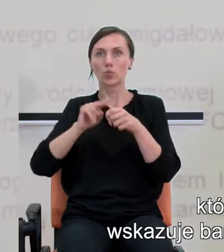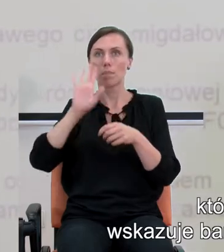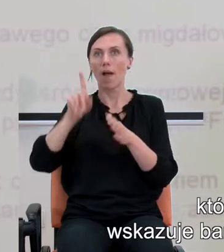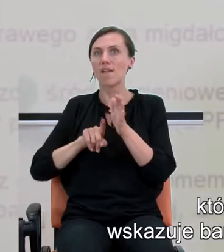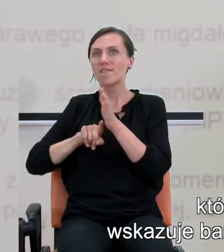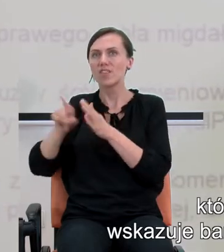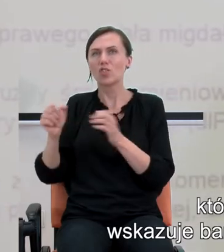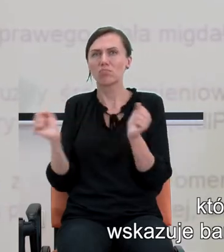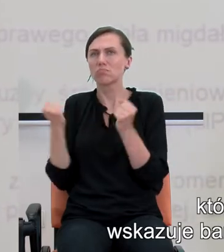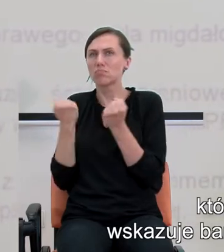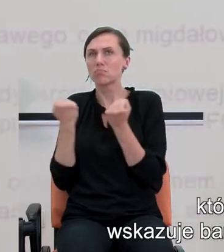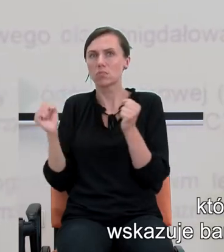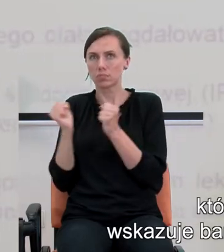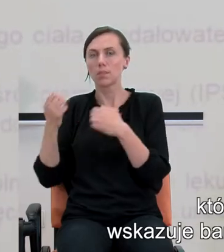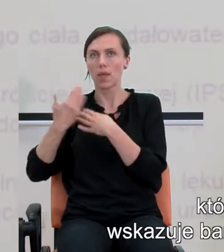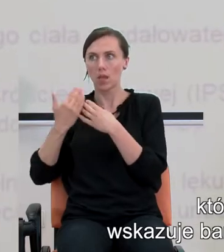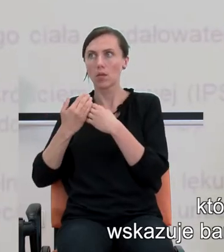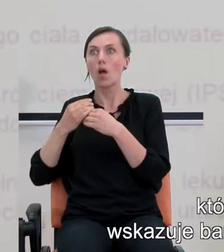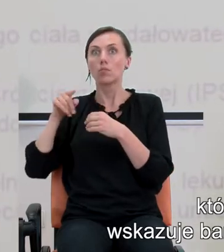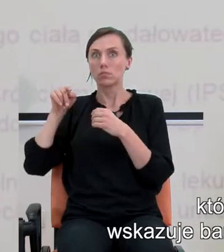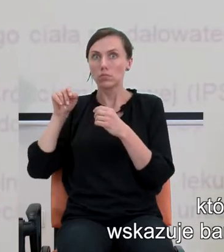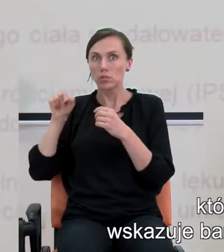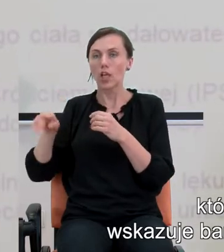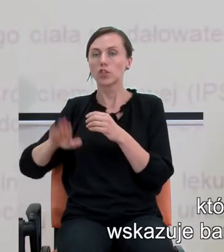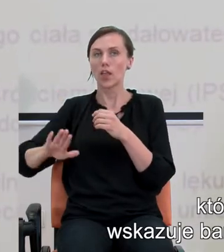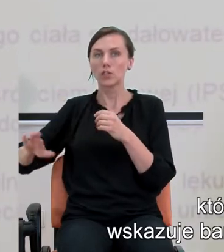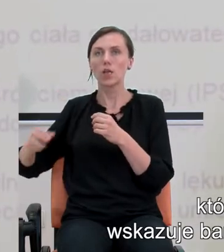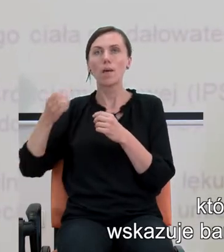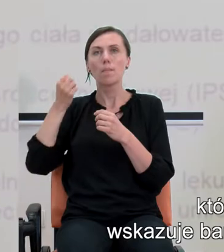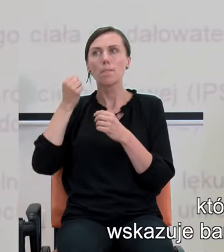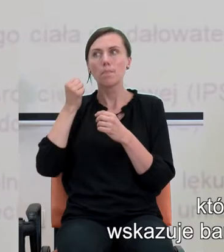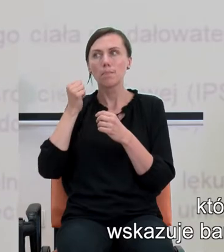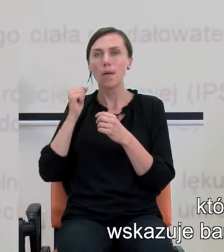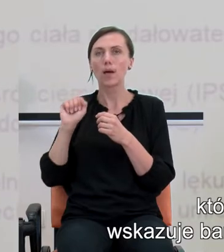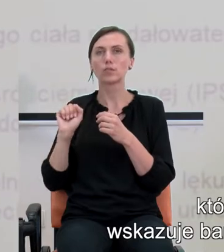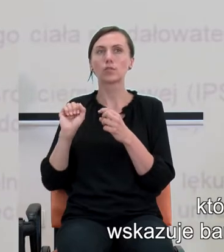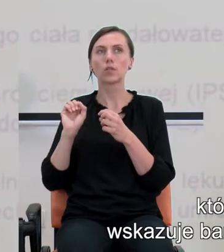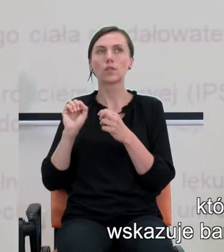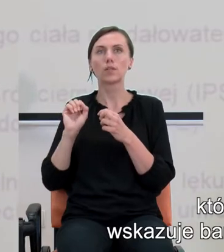przed matematyką wskazuje bardzo typowe